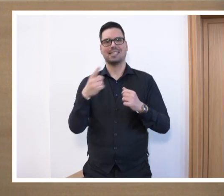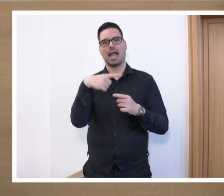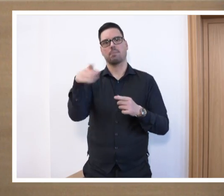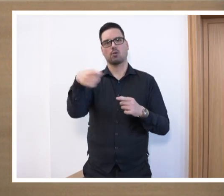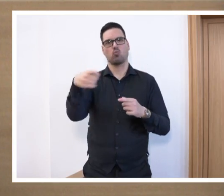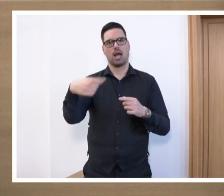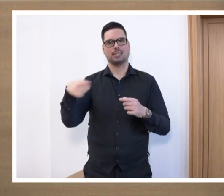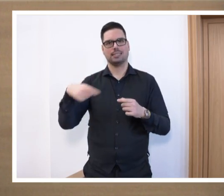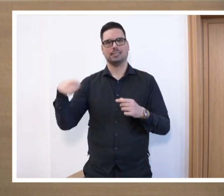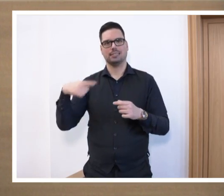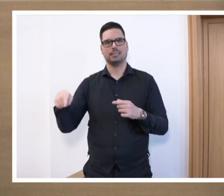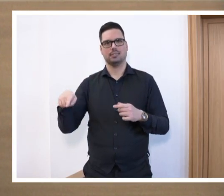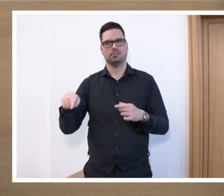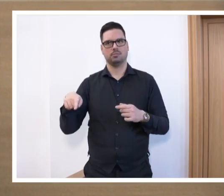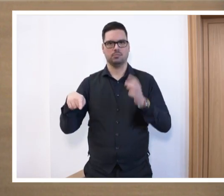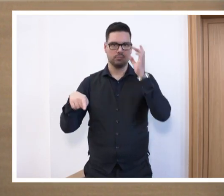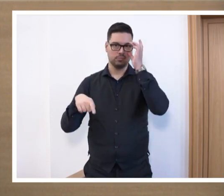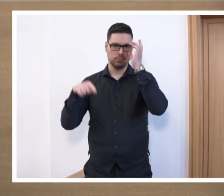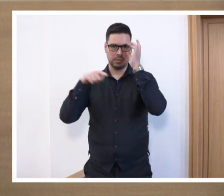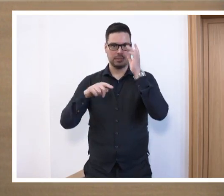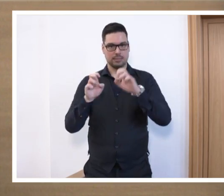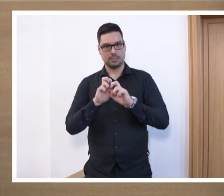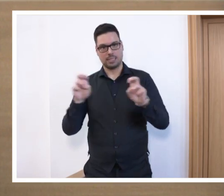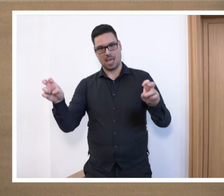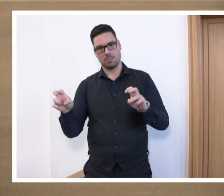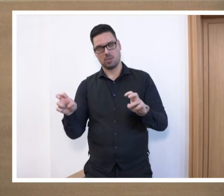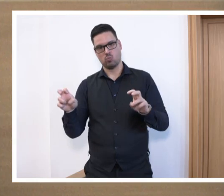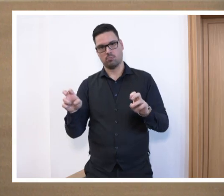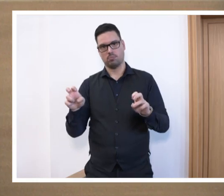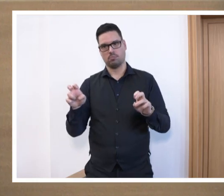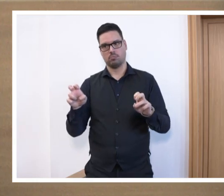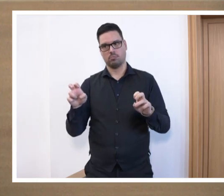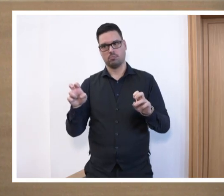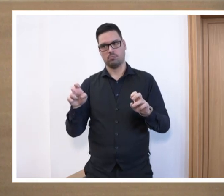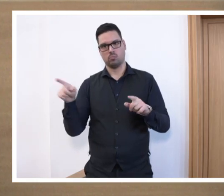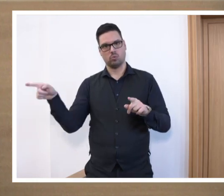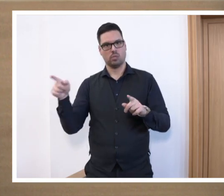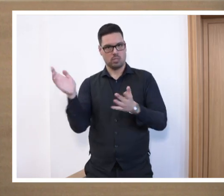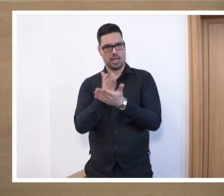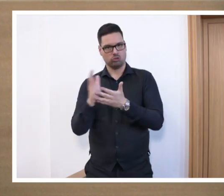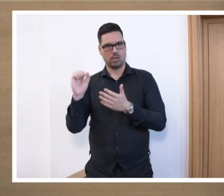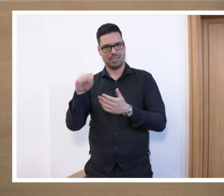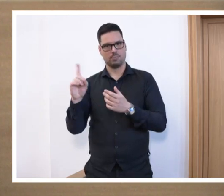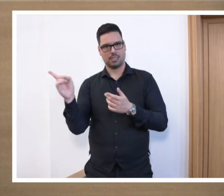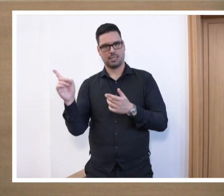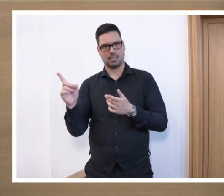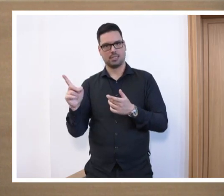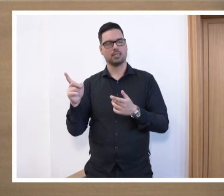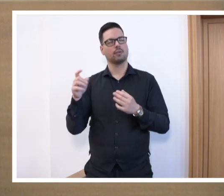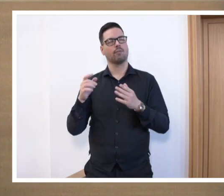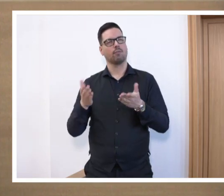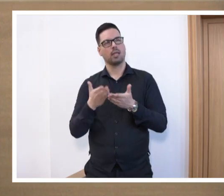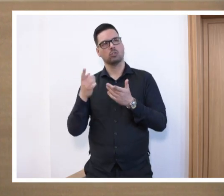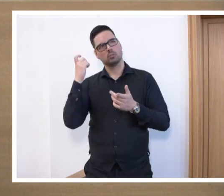diese Geschichte, was also dieses Gremium dann erarbeitet, in die Tat umsetzen. Und da kommt bei mir der leise Verdacht auf,